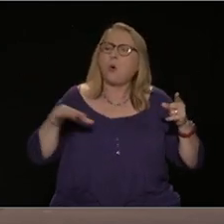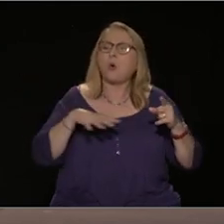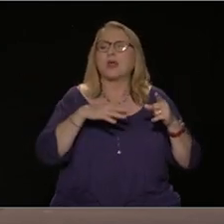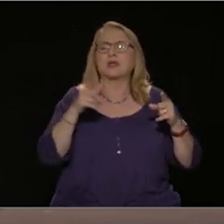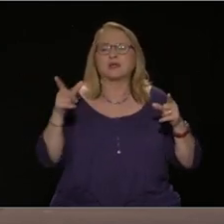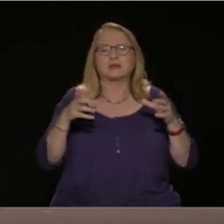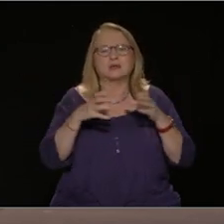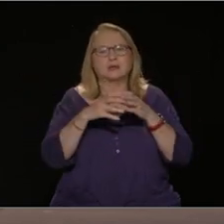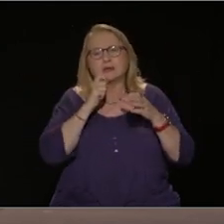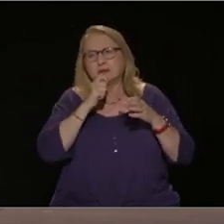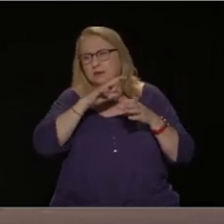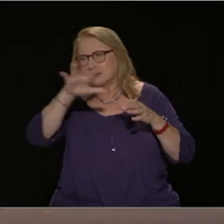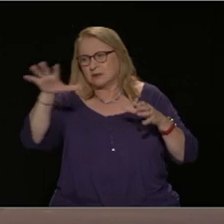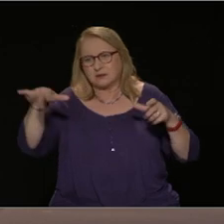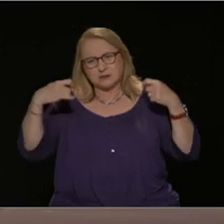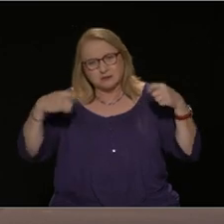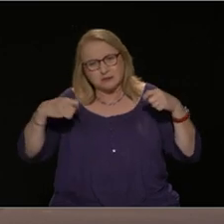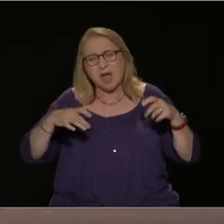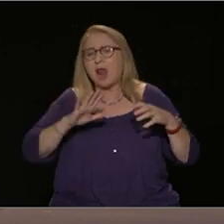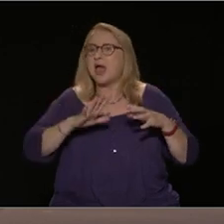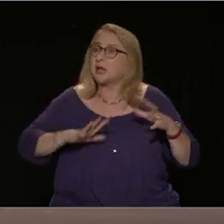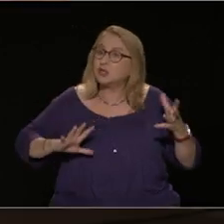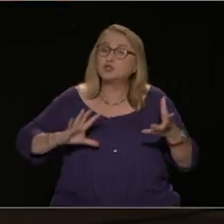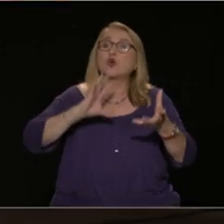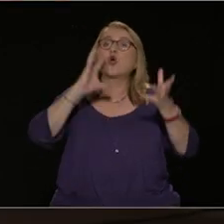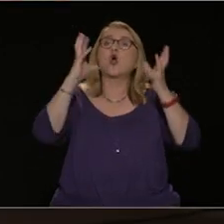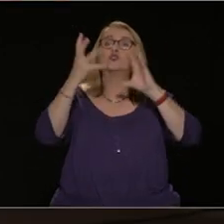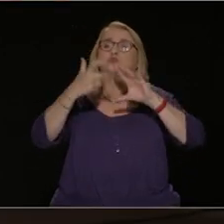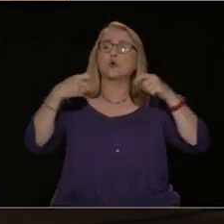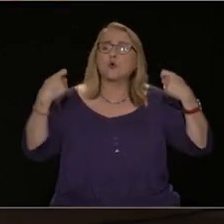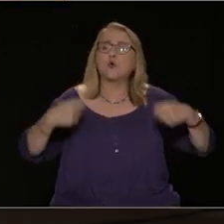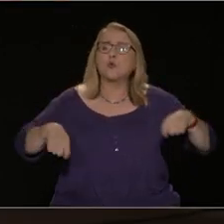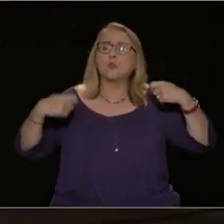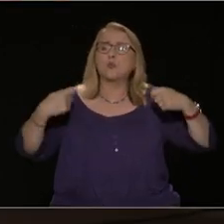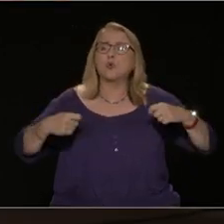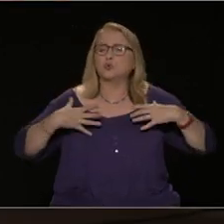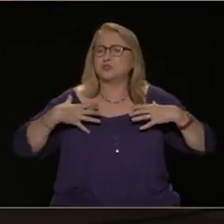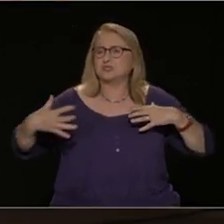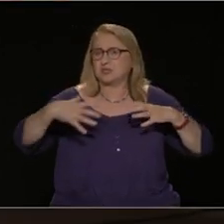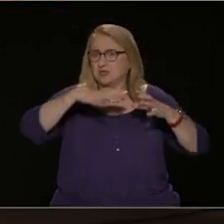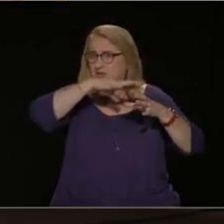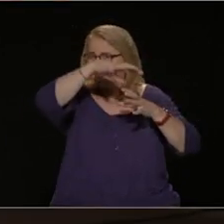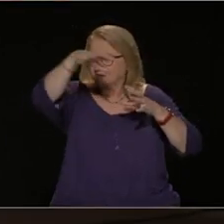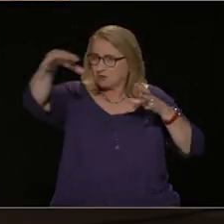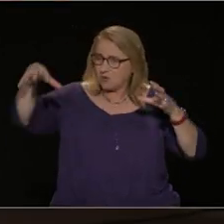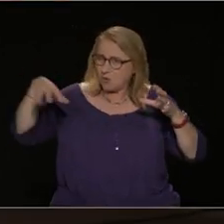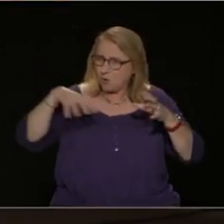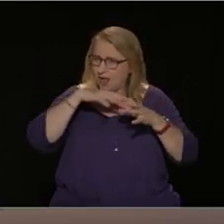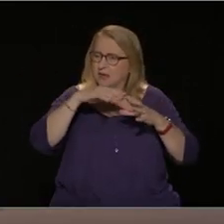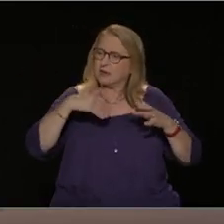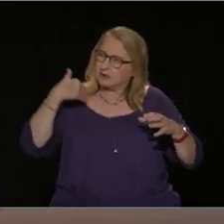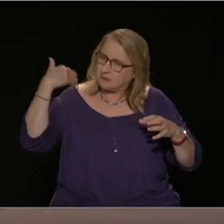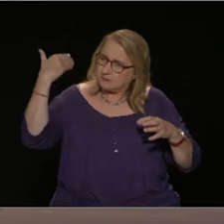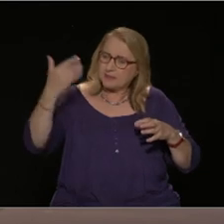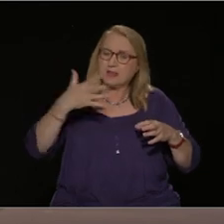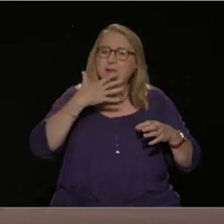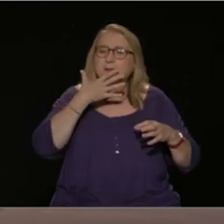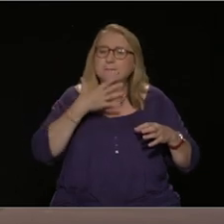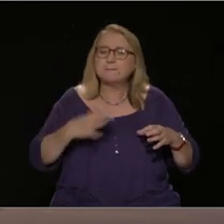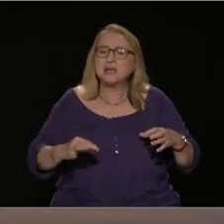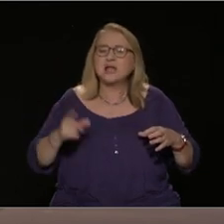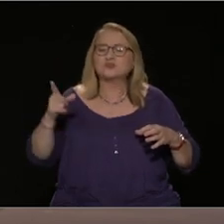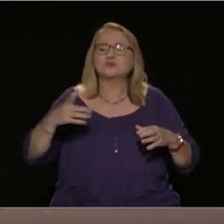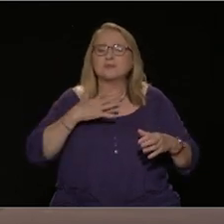και όλες οι ελίτ σε παγκόσμια κλίμακα ορθώνουν μπροστά στην εργατική τάξη, στα φτωχά λαϊκά στρώματα στους νέους, ένα τείχος που θέλουν